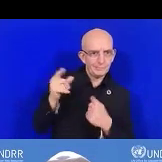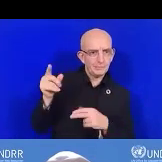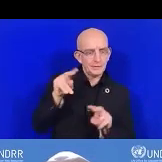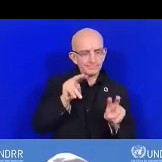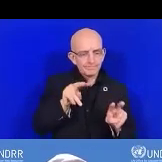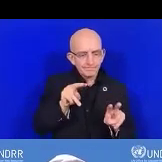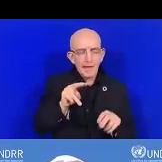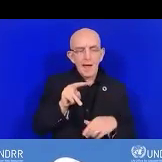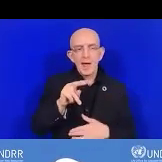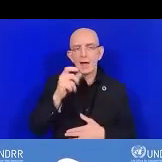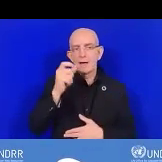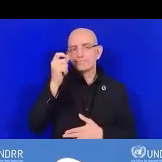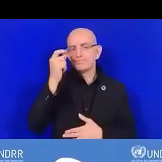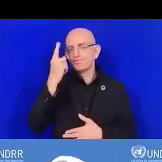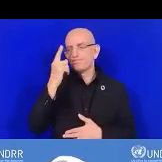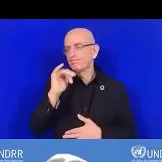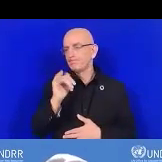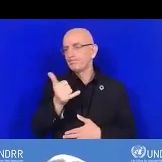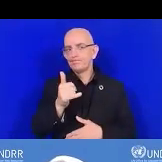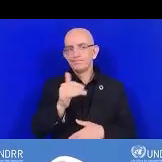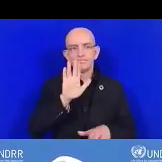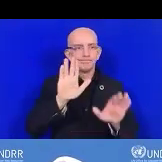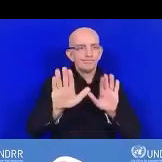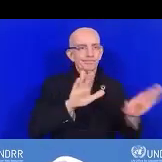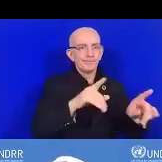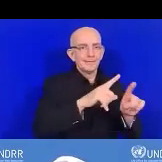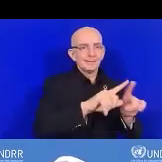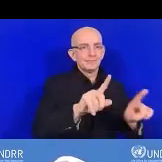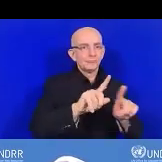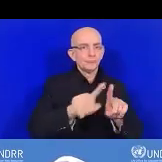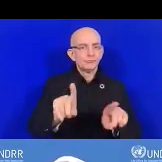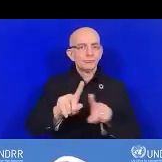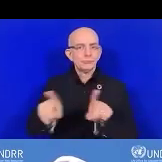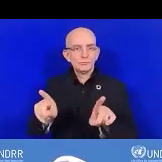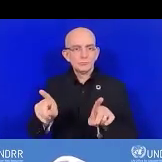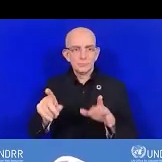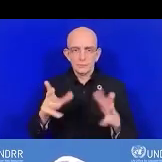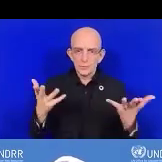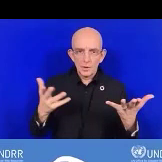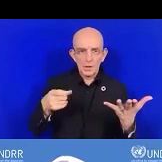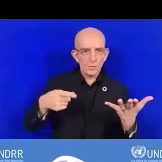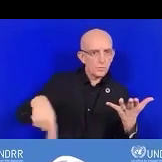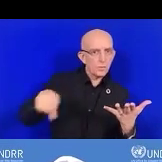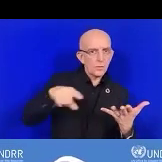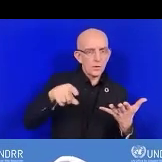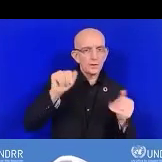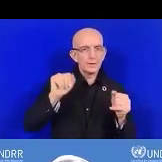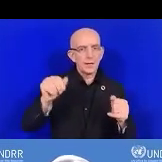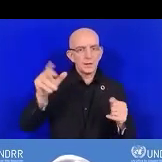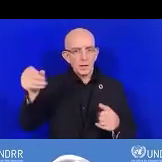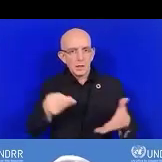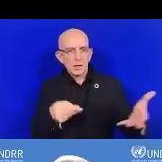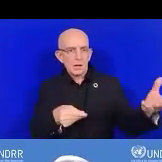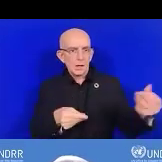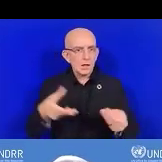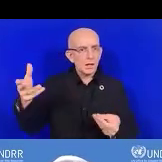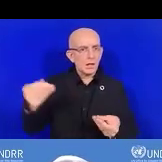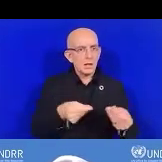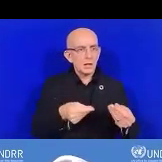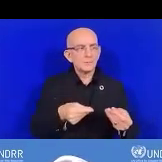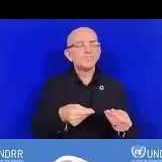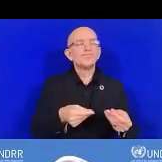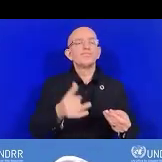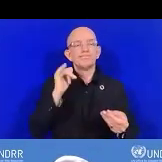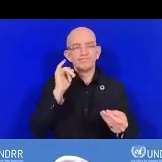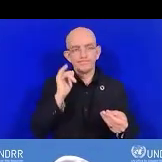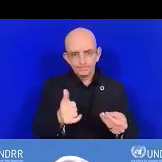besoins distingués, différents, sont considérés. Nous voulons aider les villes à être pleinement